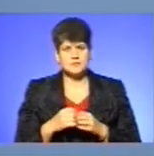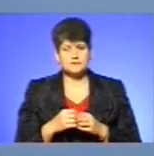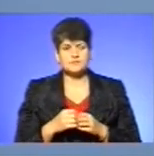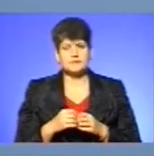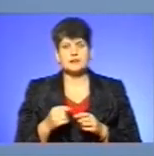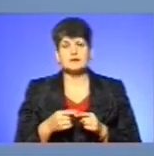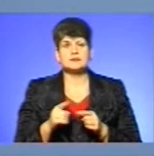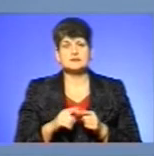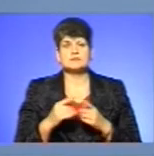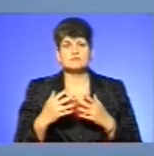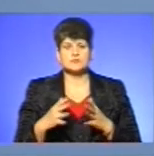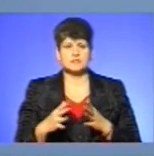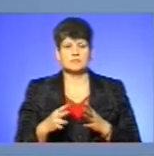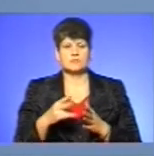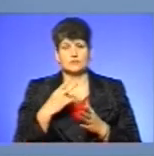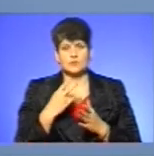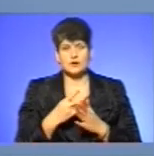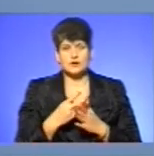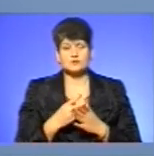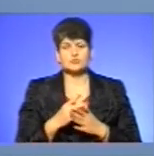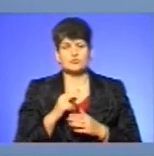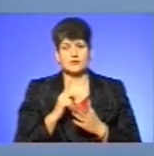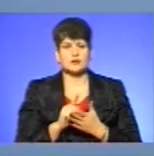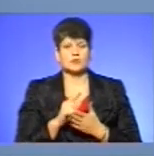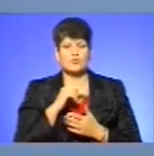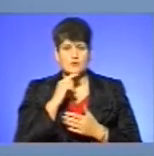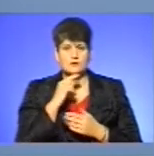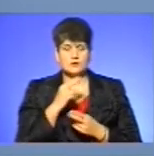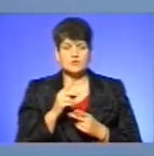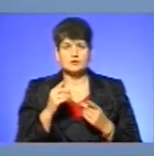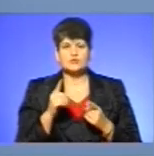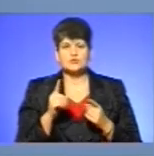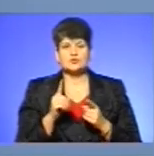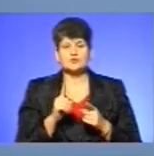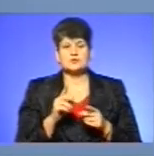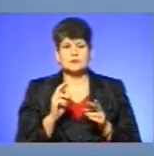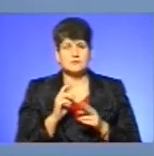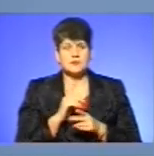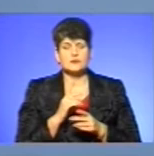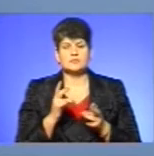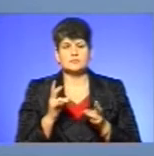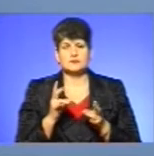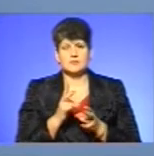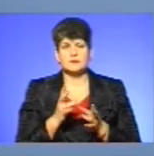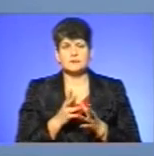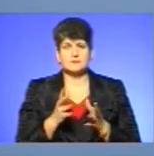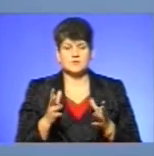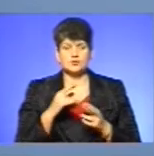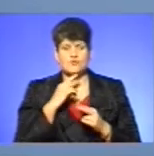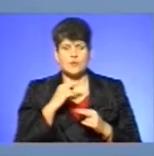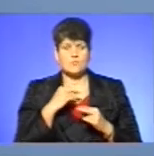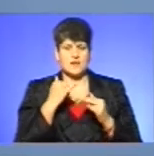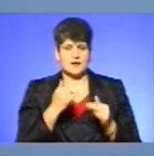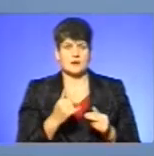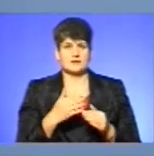ці вже такі сигнали, дзвіночки мають звернути увагу, що ще ж не так у нас вдома. Потрібно більше приділяти увагу